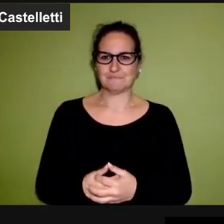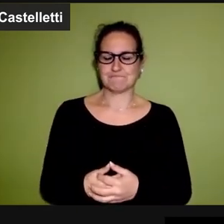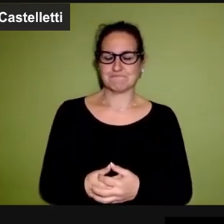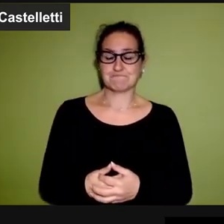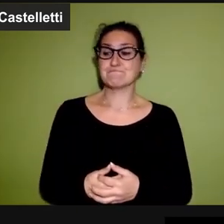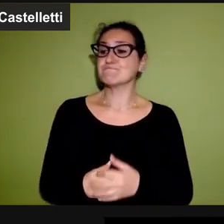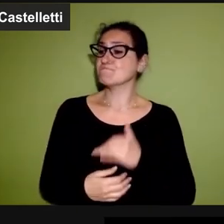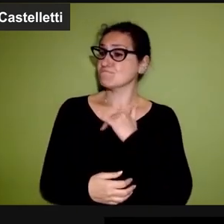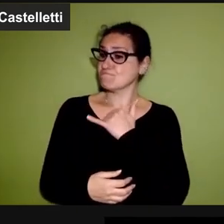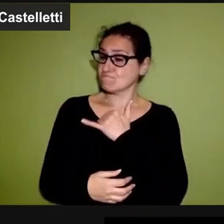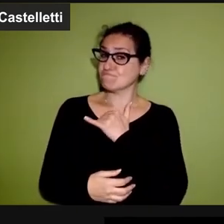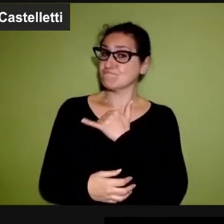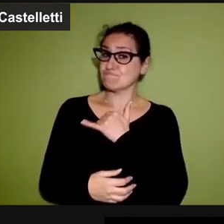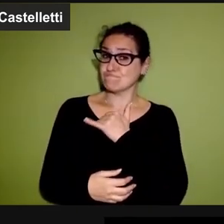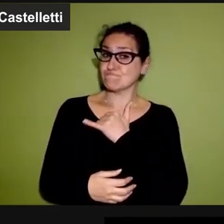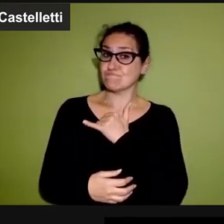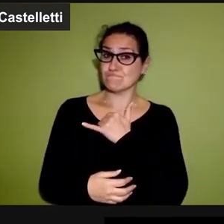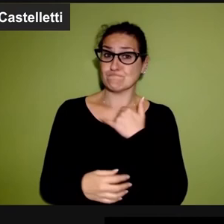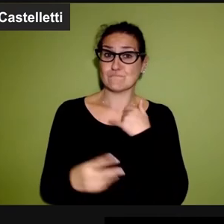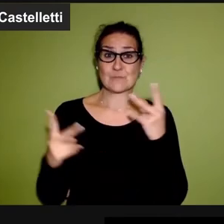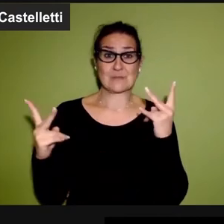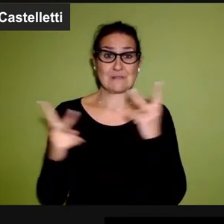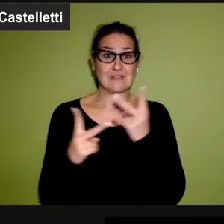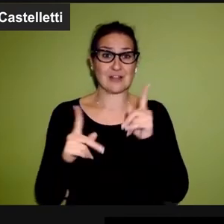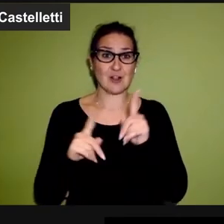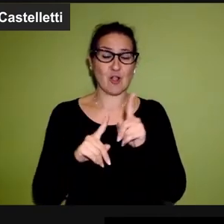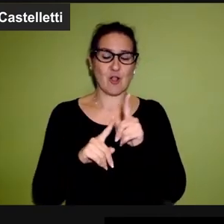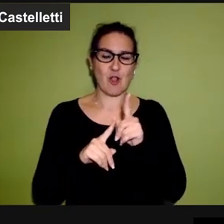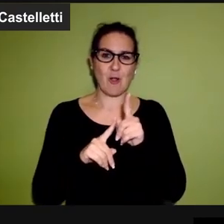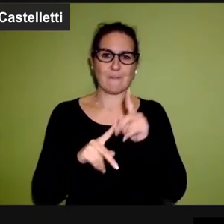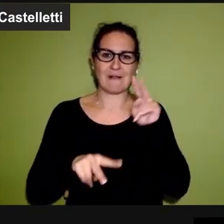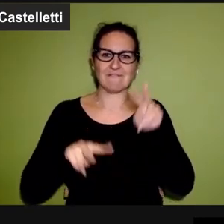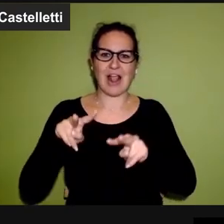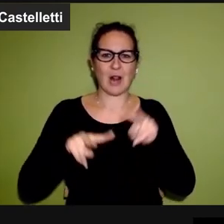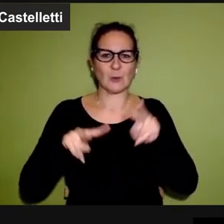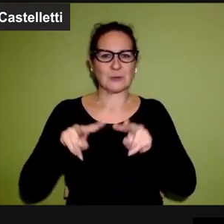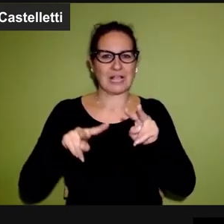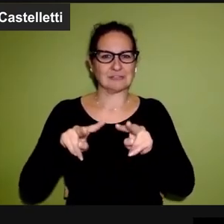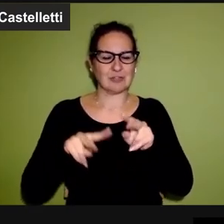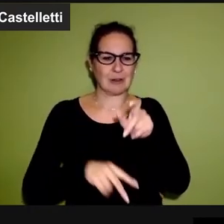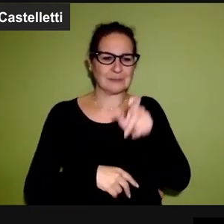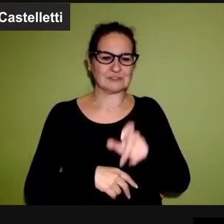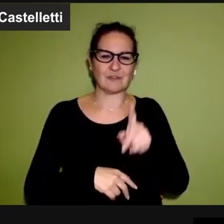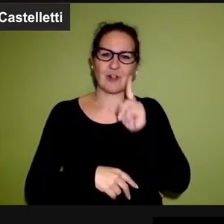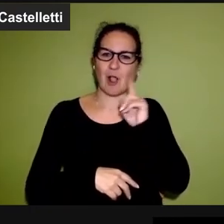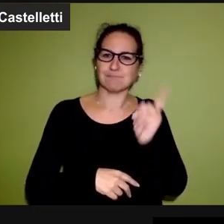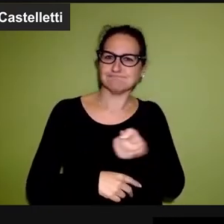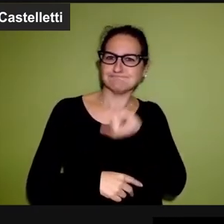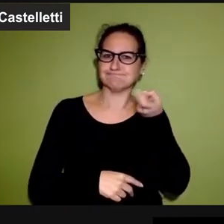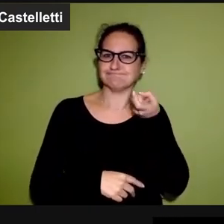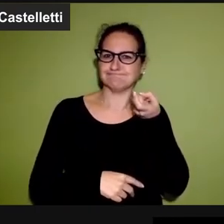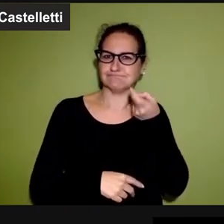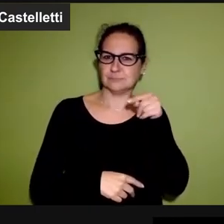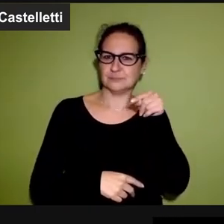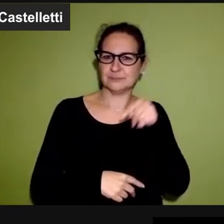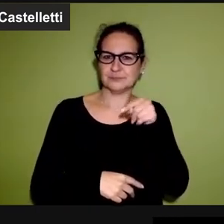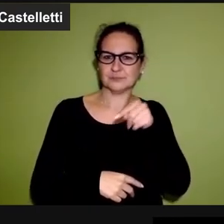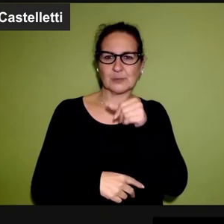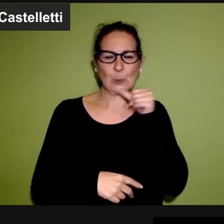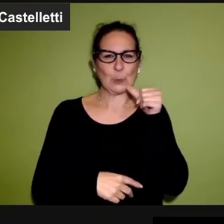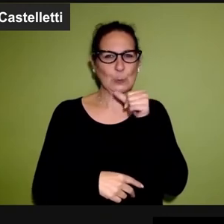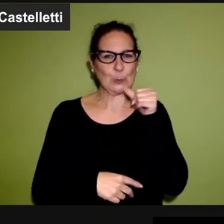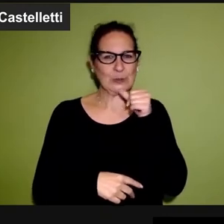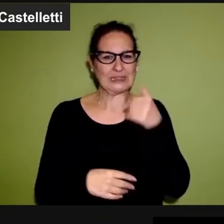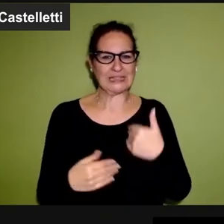Certo, ma appunto poi volevo prescindere dalle valutazioni del singolo, ma per utilizzare il pretesto